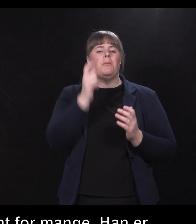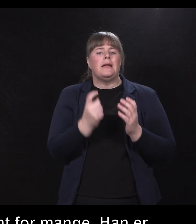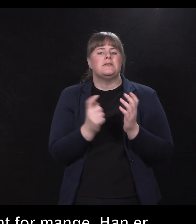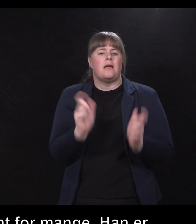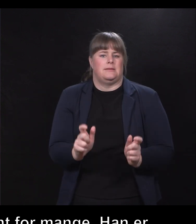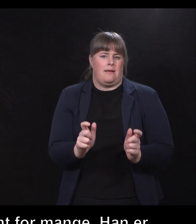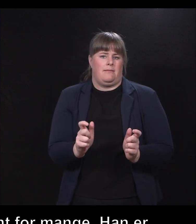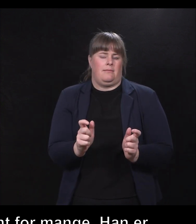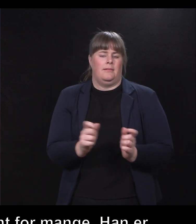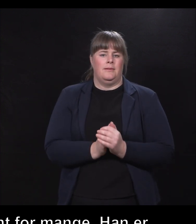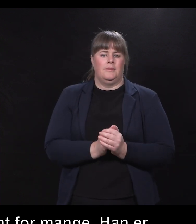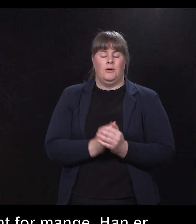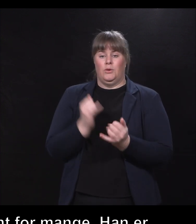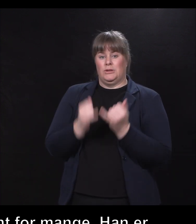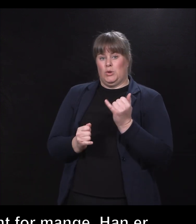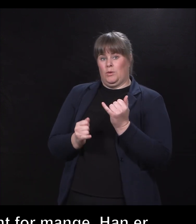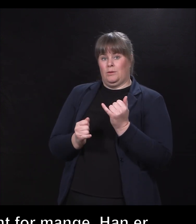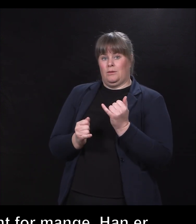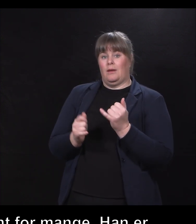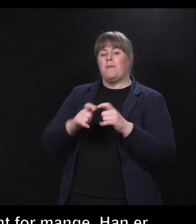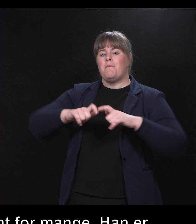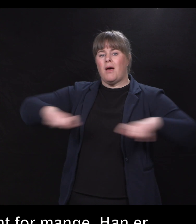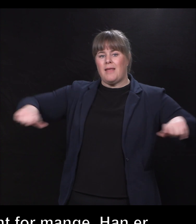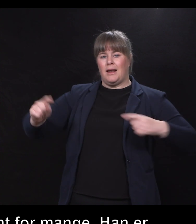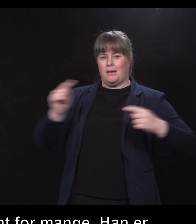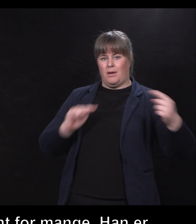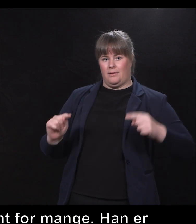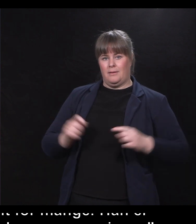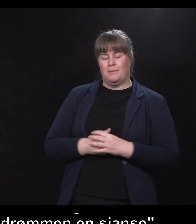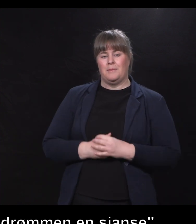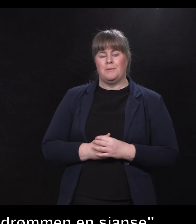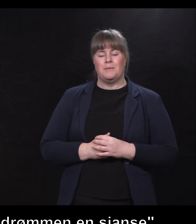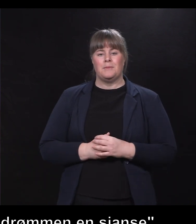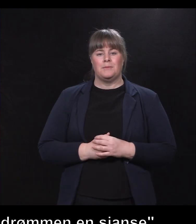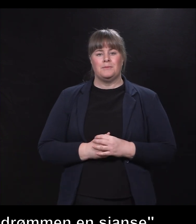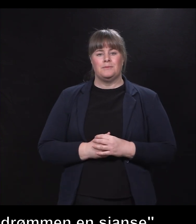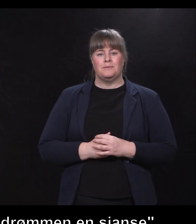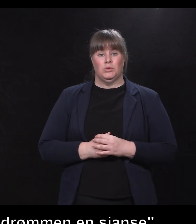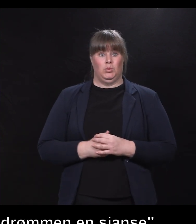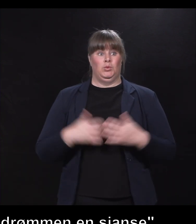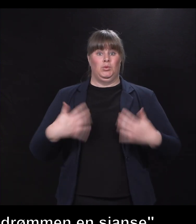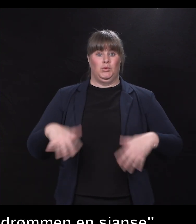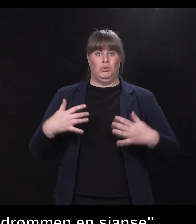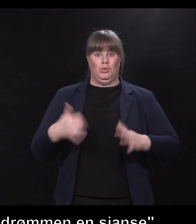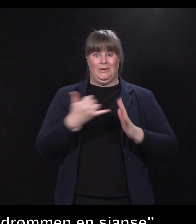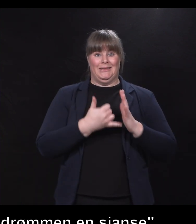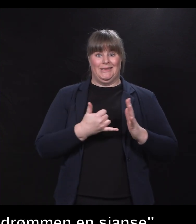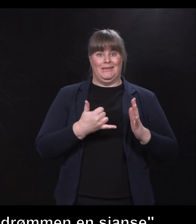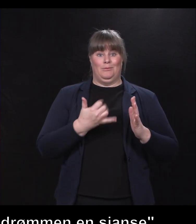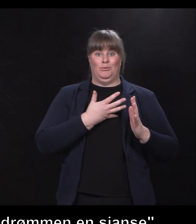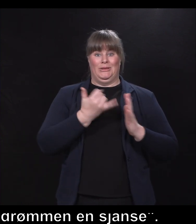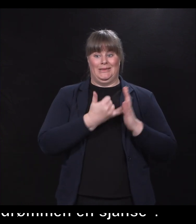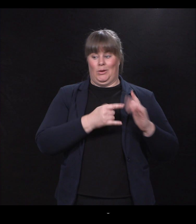slutt skal vi avslutte programmet med en paneldebatt. Så det blir en innholdsrik dag her.